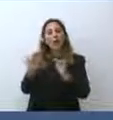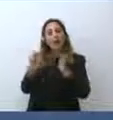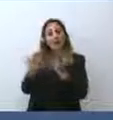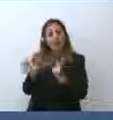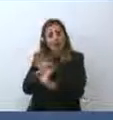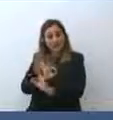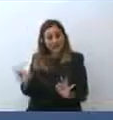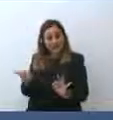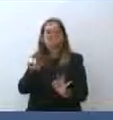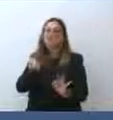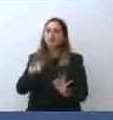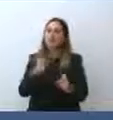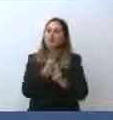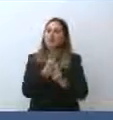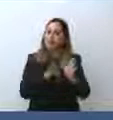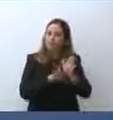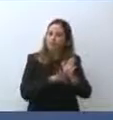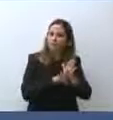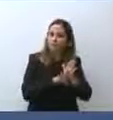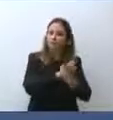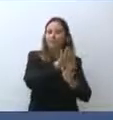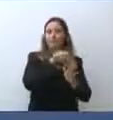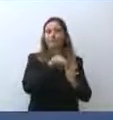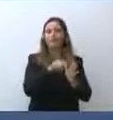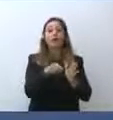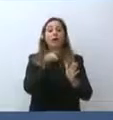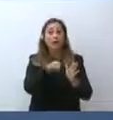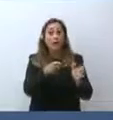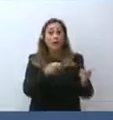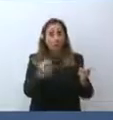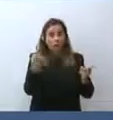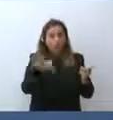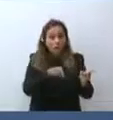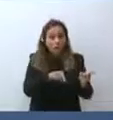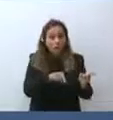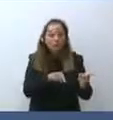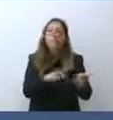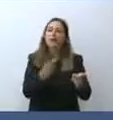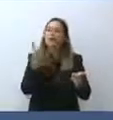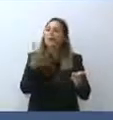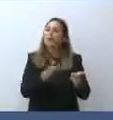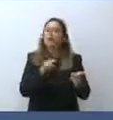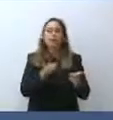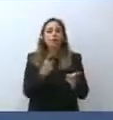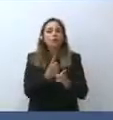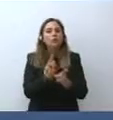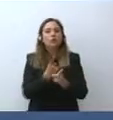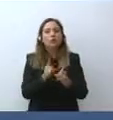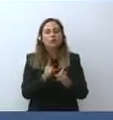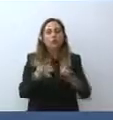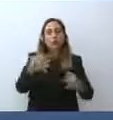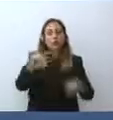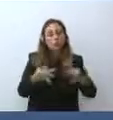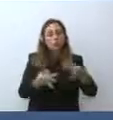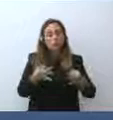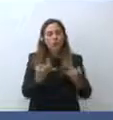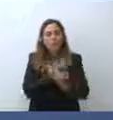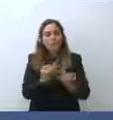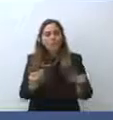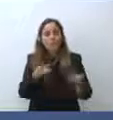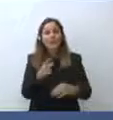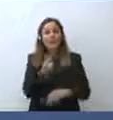si giudicherà veramente la capacità dell'economia italiana di trasformarsi e di